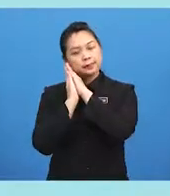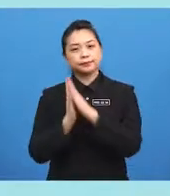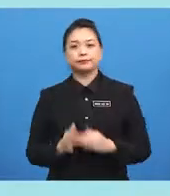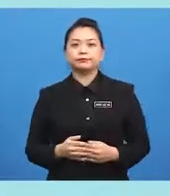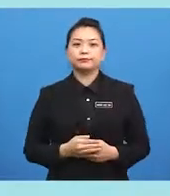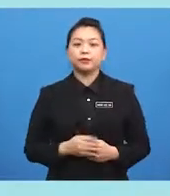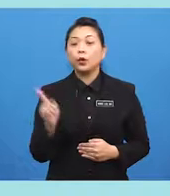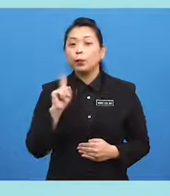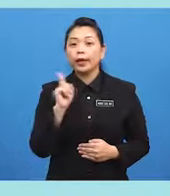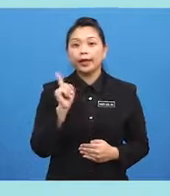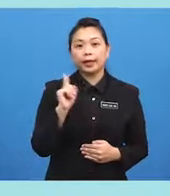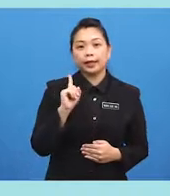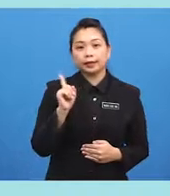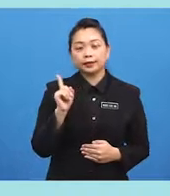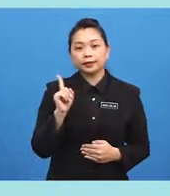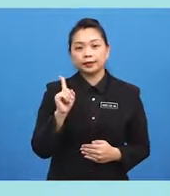Where is the radio?